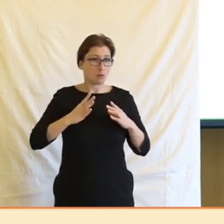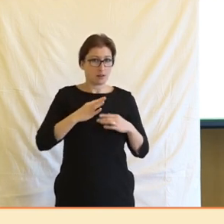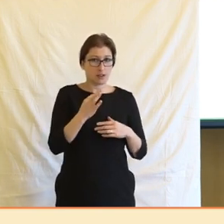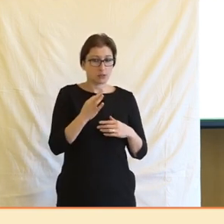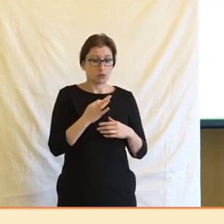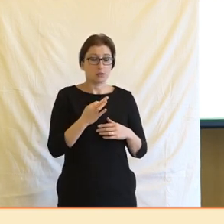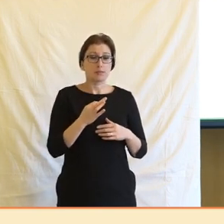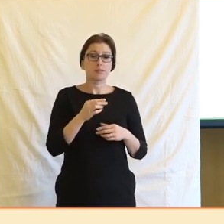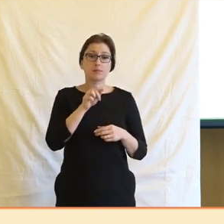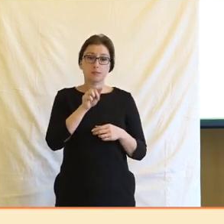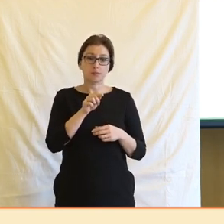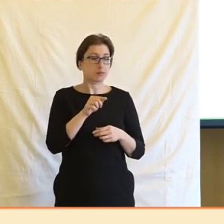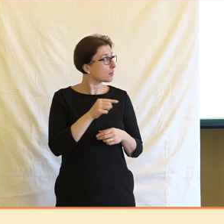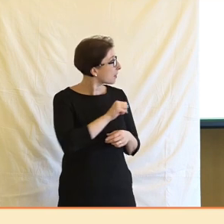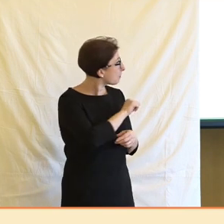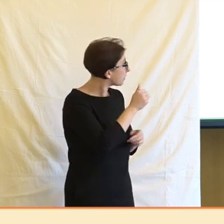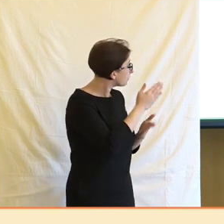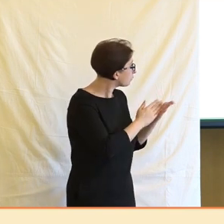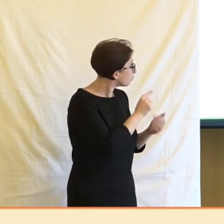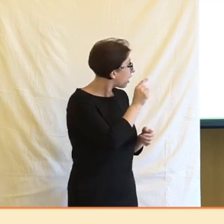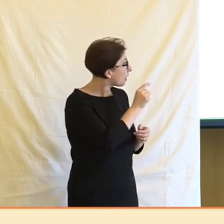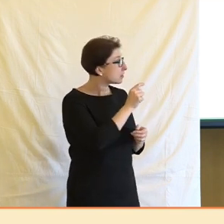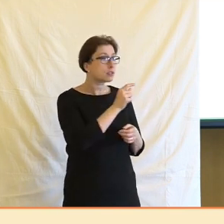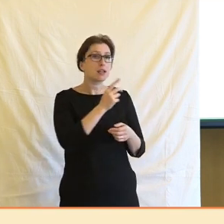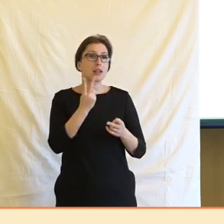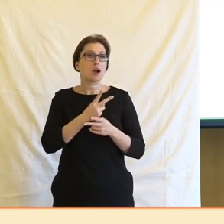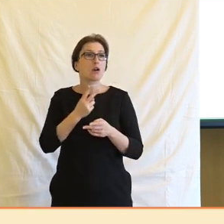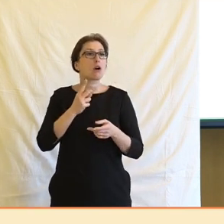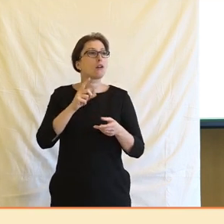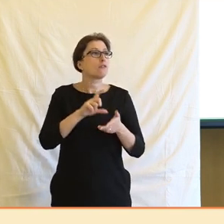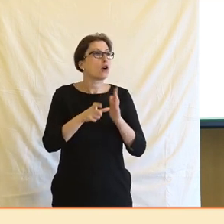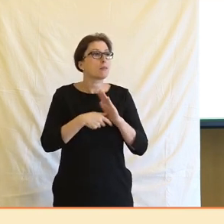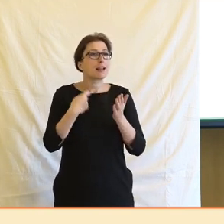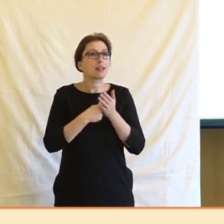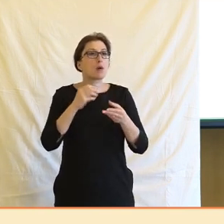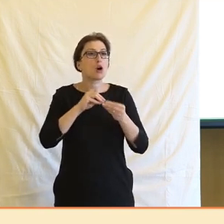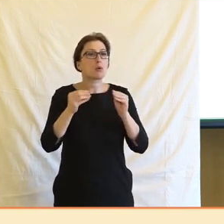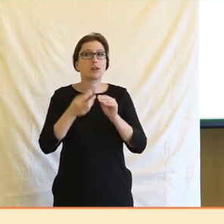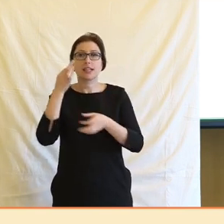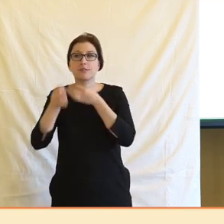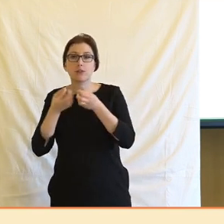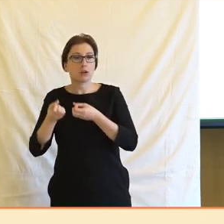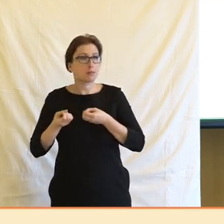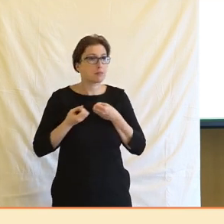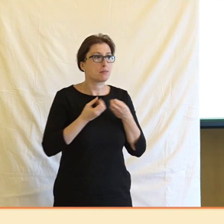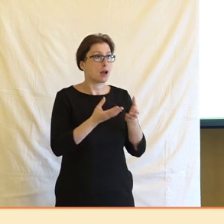můžeme vnímat vlastně tu první položku, to znamená, že jde o formu obchodu s informacemi jako určitou míru cynizmu.